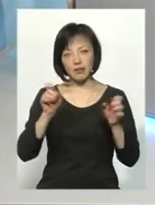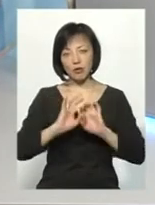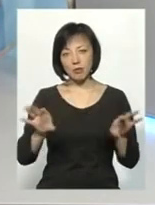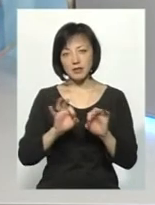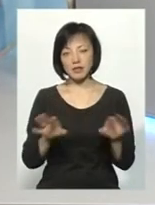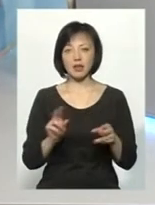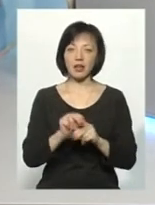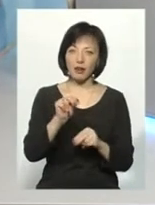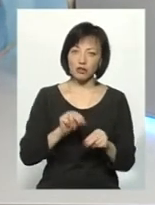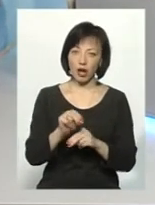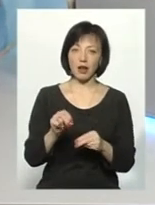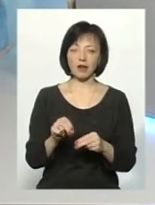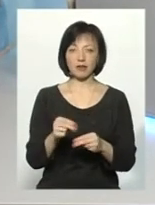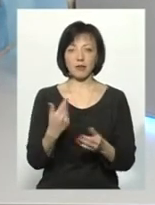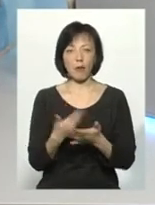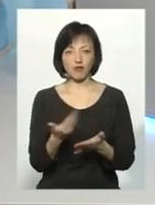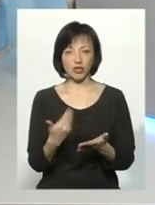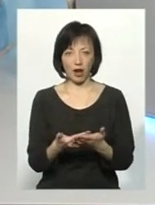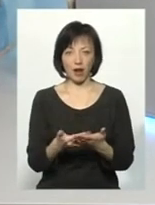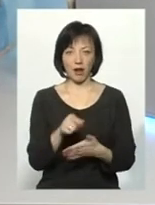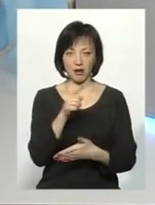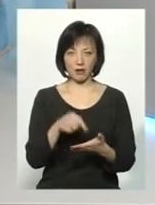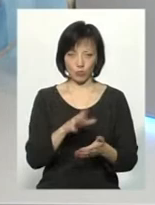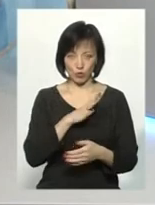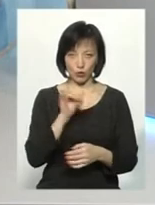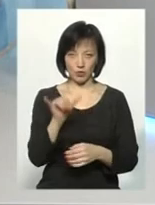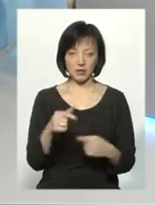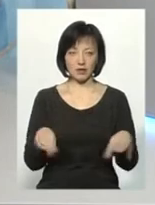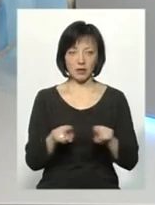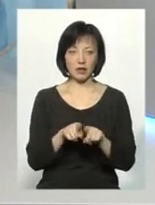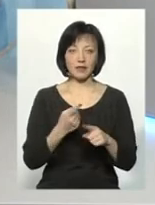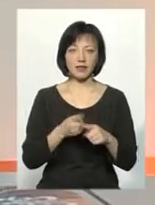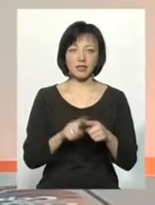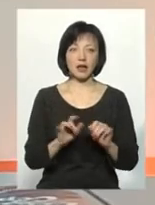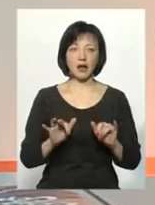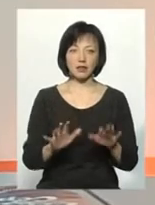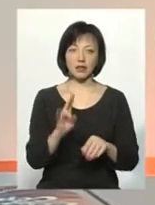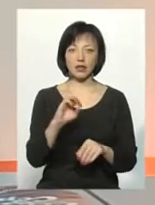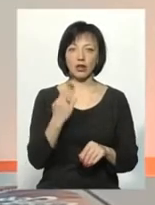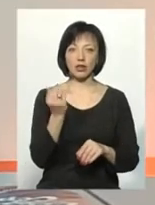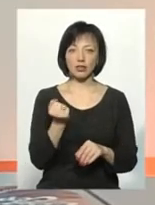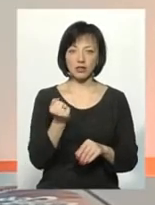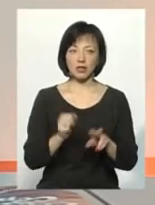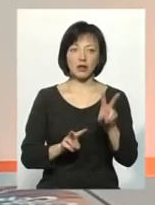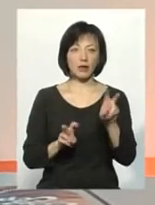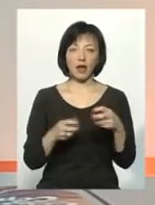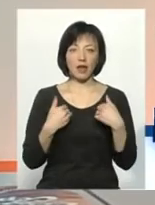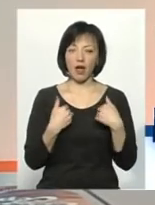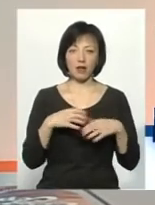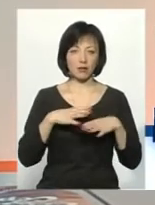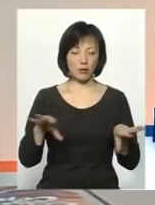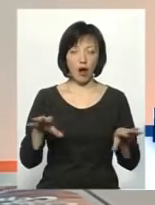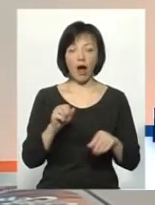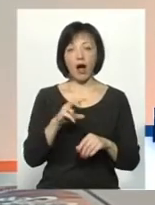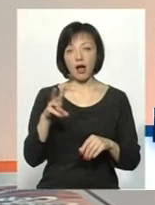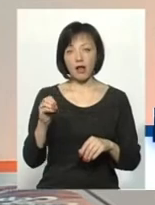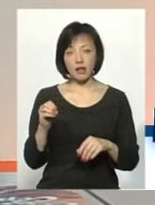інформаційних, навчальних, повчальних? Було у вас таке? В цій акції, яку Наталка назвала, на жаль, не брала участі, але